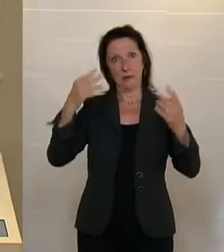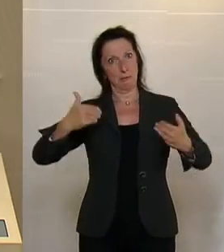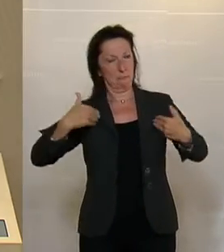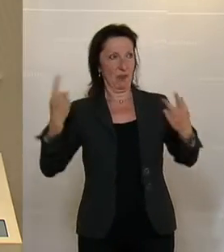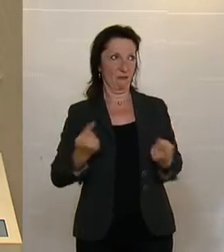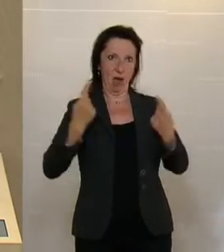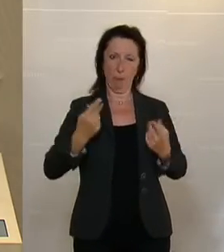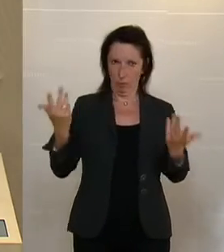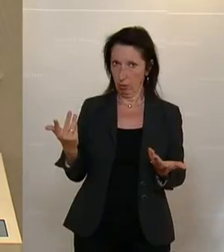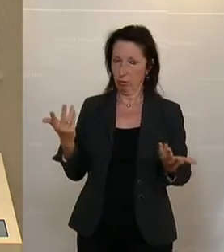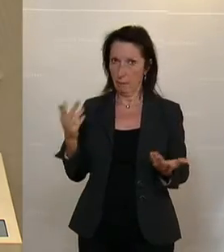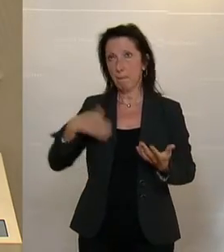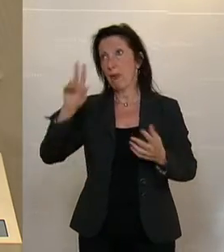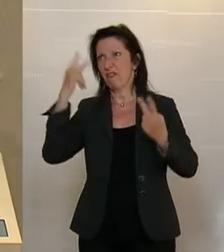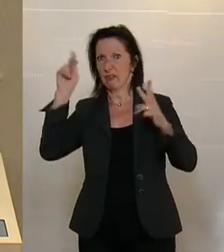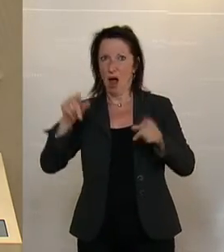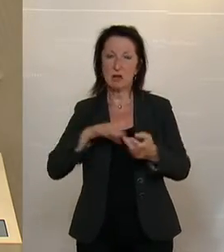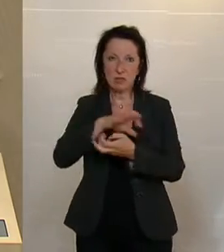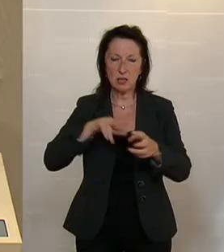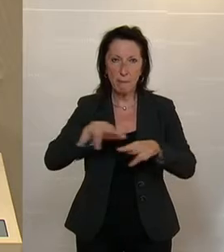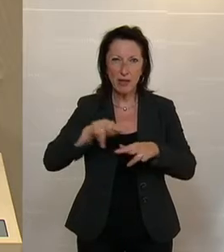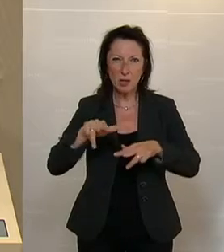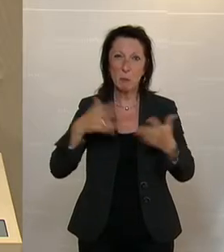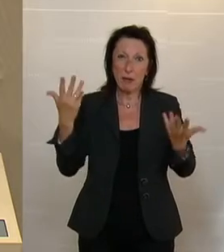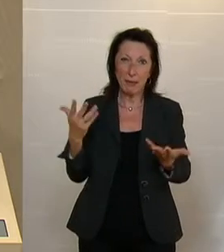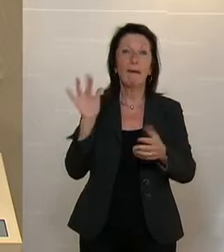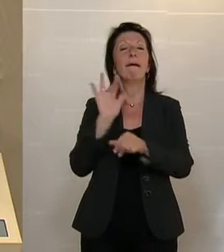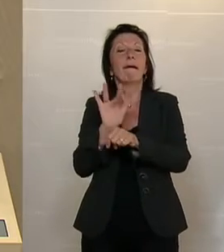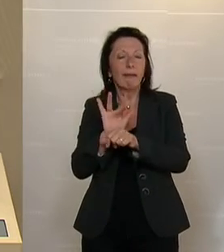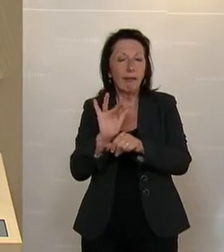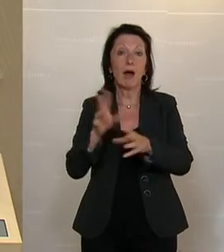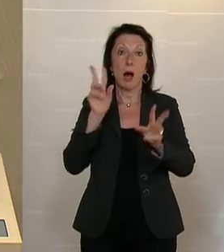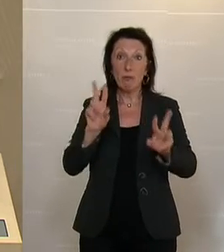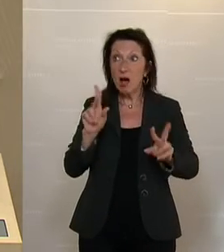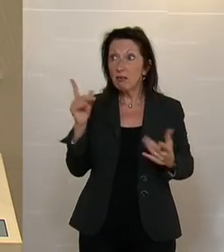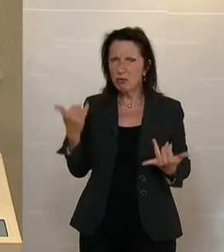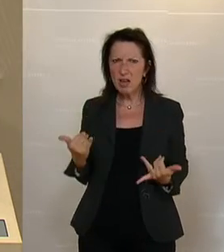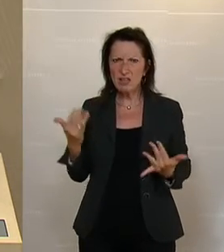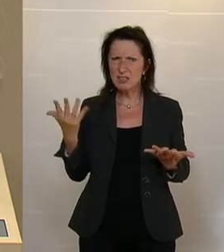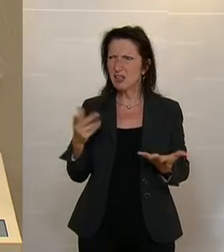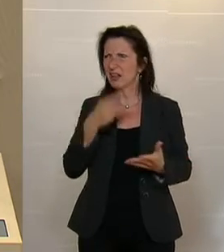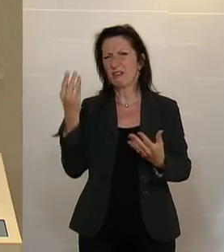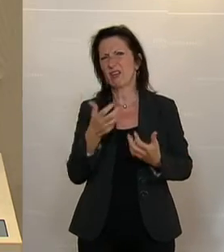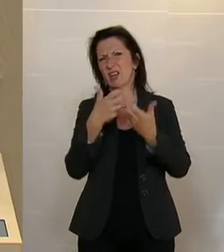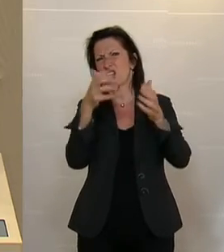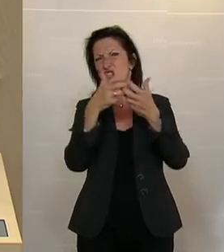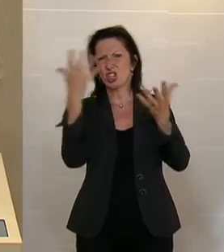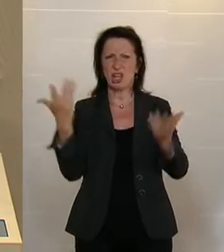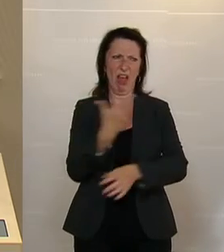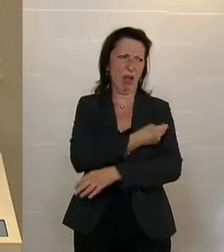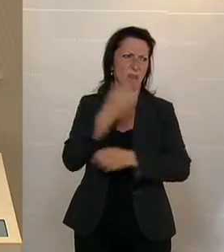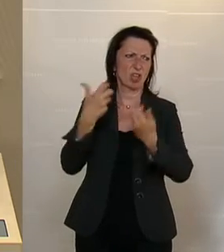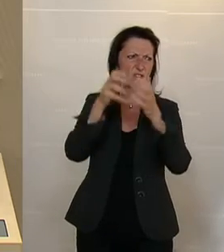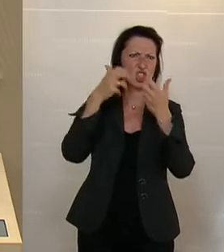als ob das nicht schon reichen würde, die Kritik, die Wahrheit nicht schon schlimm genug wäre, dass ihr dann noch Geschichten druckt und irgendeine Corona-Geschichten und Impfgeschichten,